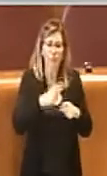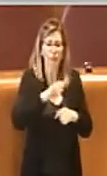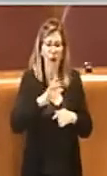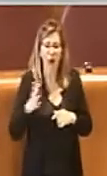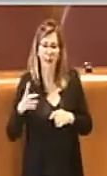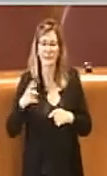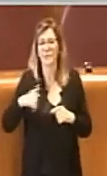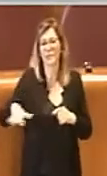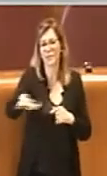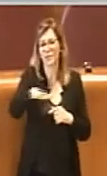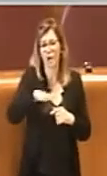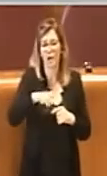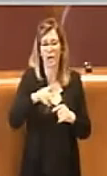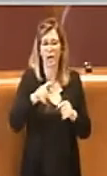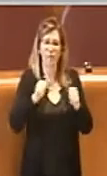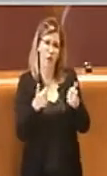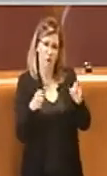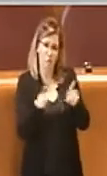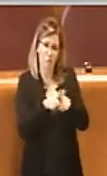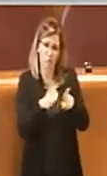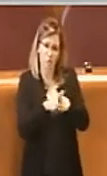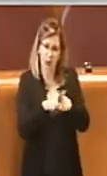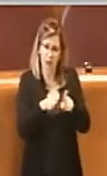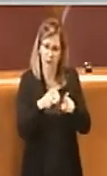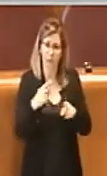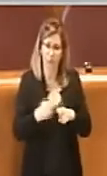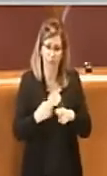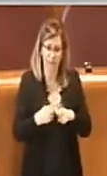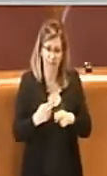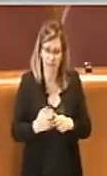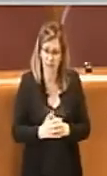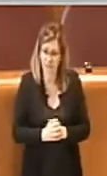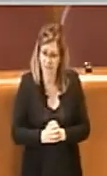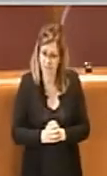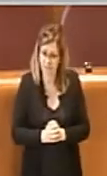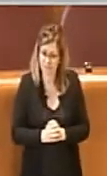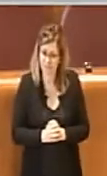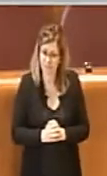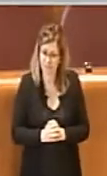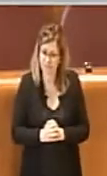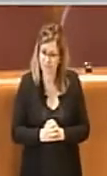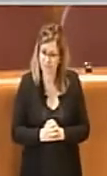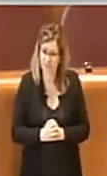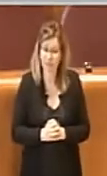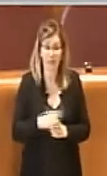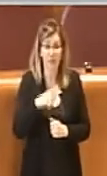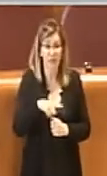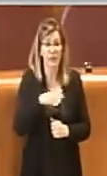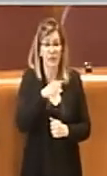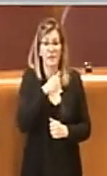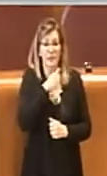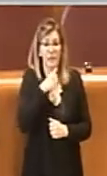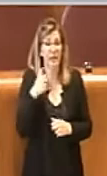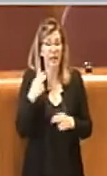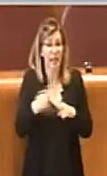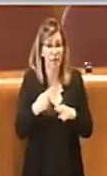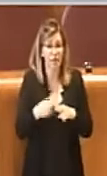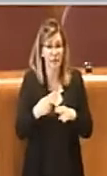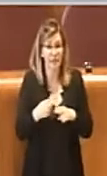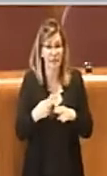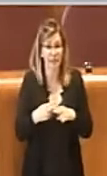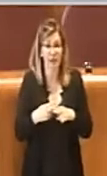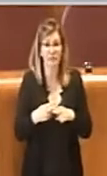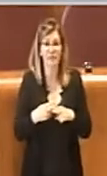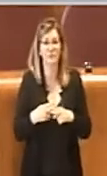similare. Io appunto questa esigenza, questa necessità oltre a essere stata appunto detta